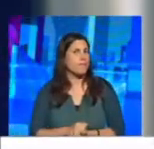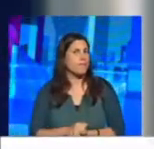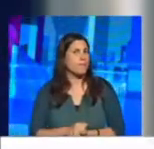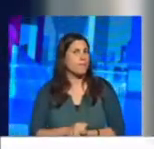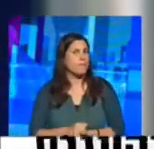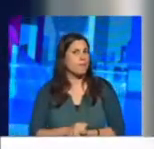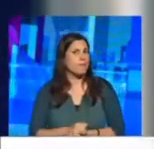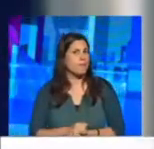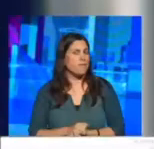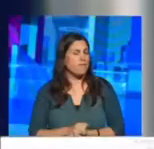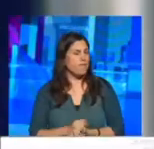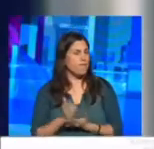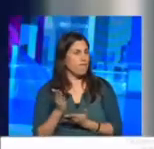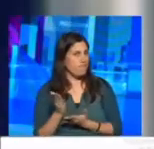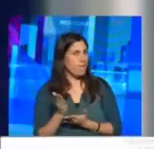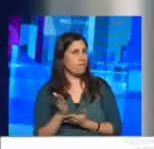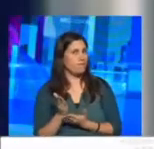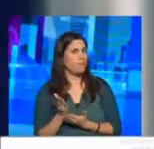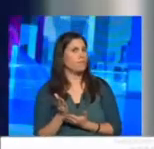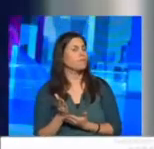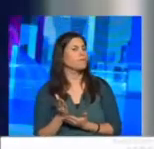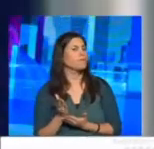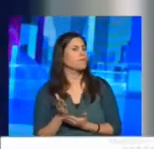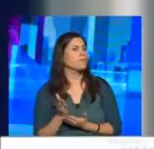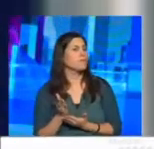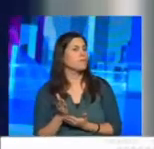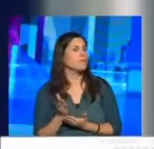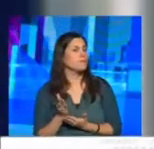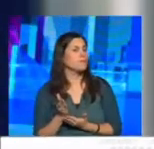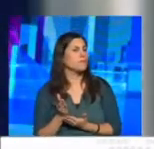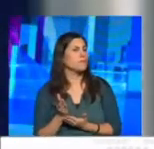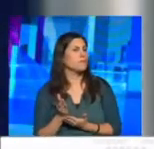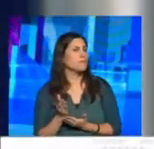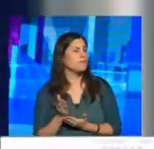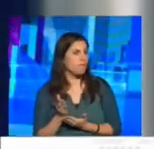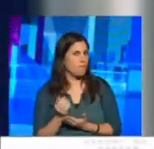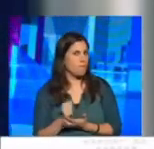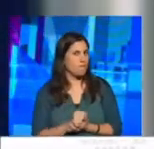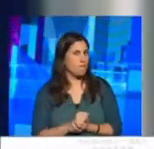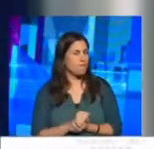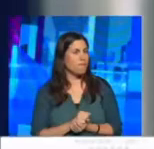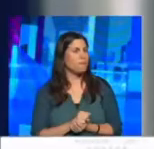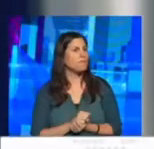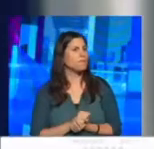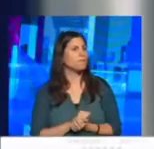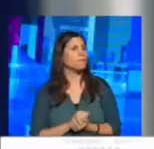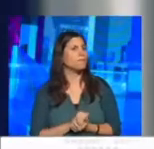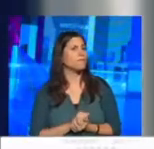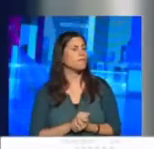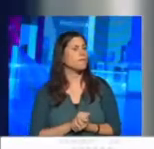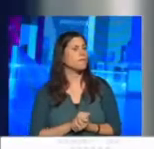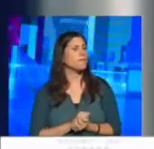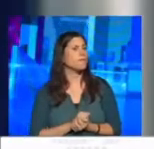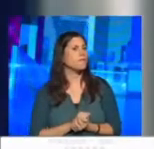כבר הרבה שנים אבואה לדוגמה בטלוויזיה היא קטנה בישראל וברצועות אחרות היא חצי